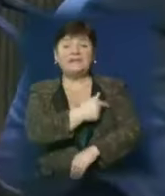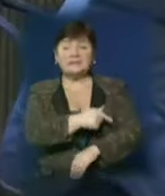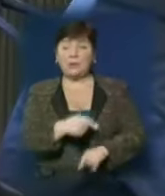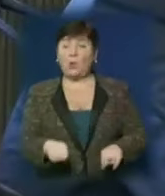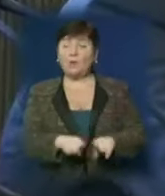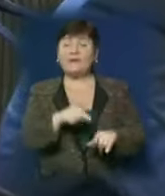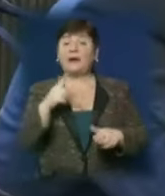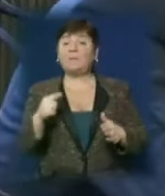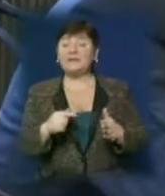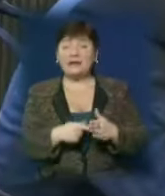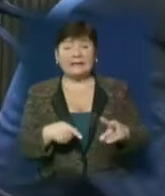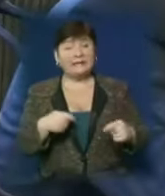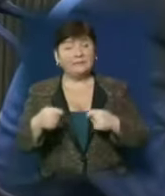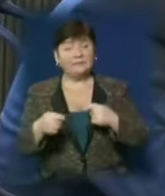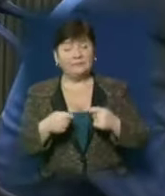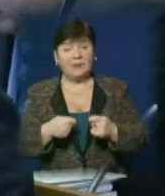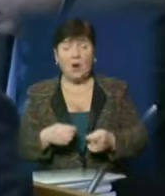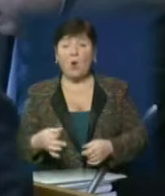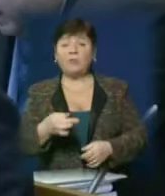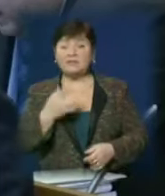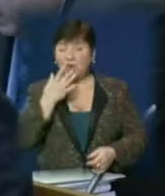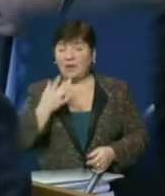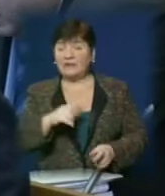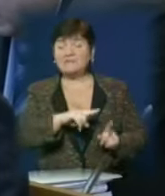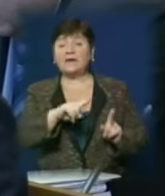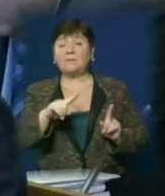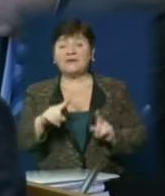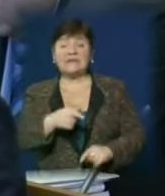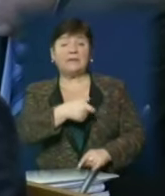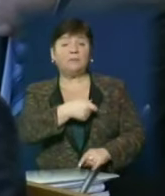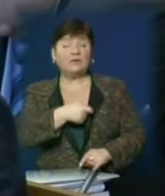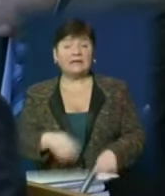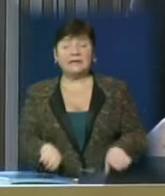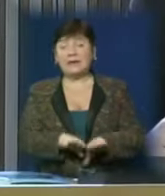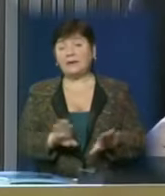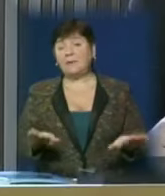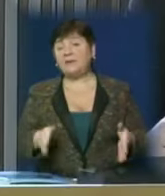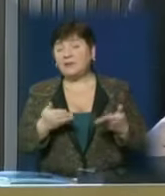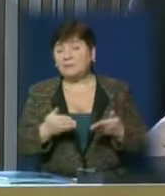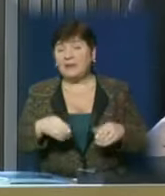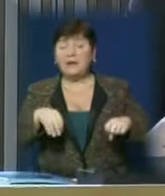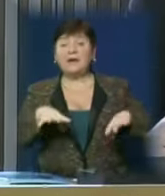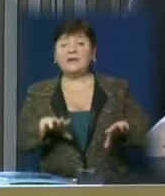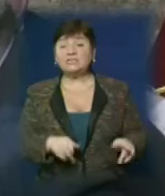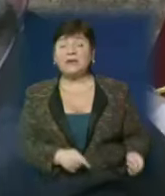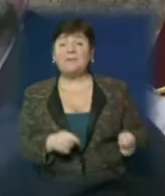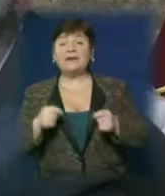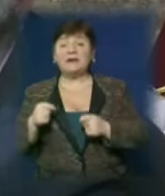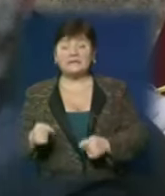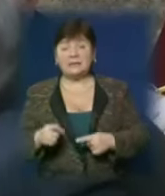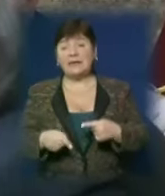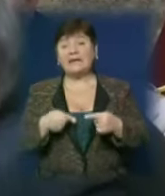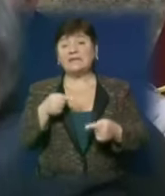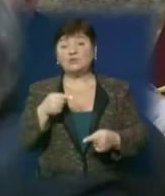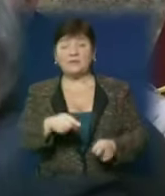Однак питання про делегування повноважень обласної ради Закарпатської ОДА депутати так і не підтримали. Це рішення вирішили перенести на наступне